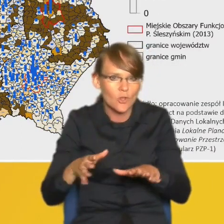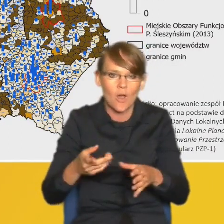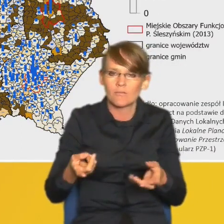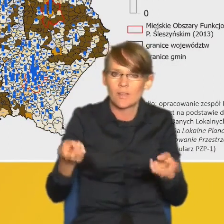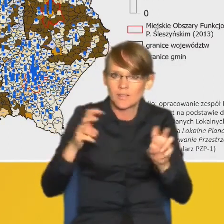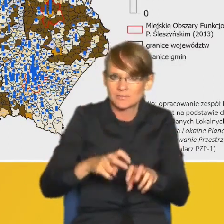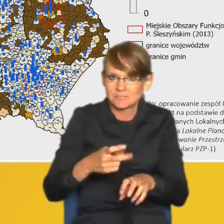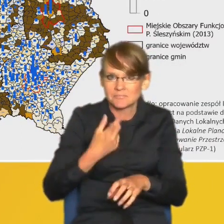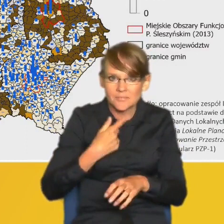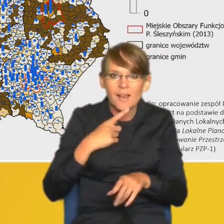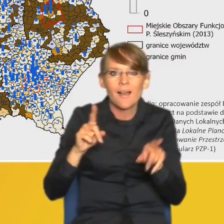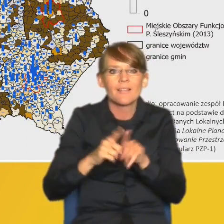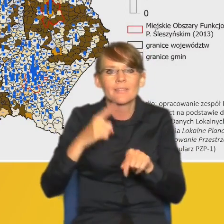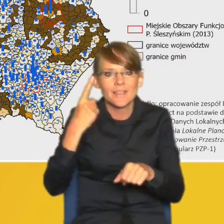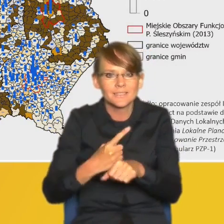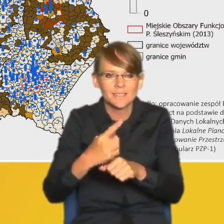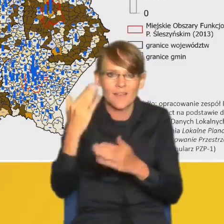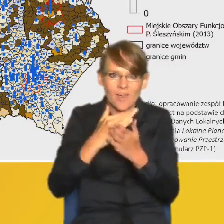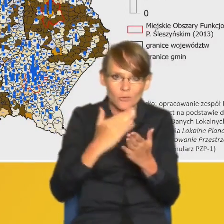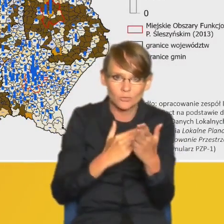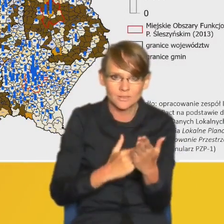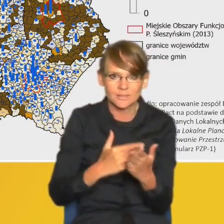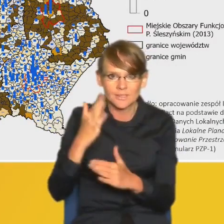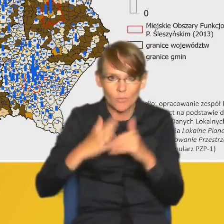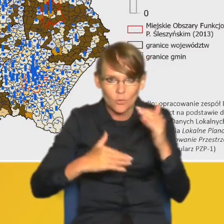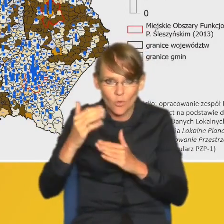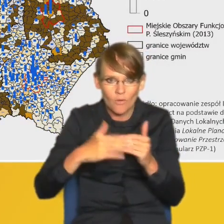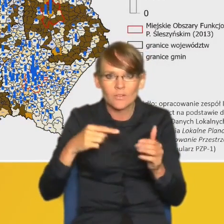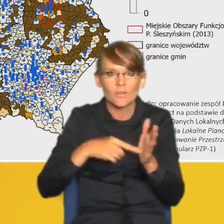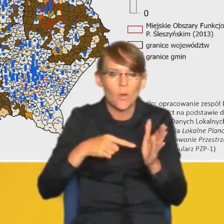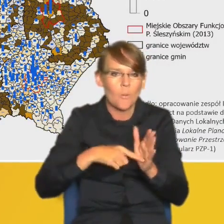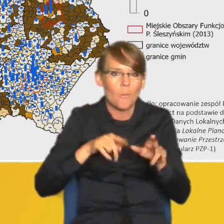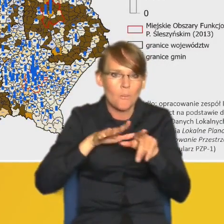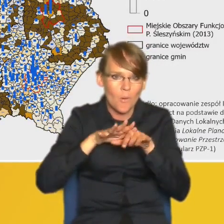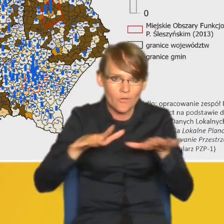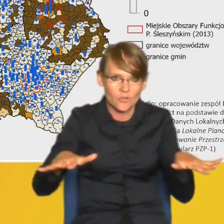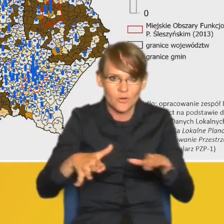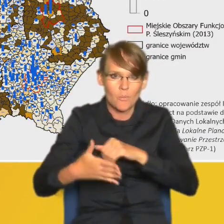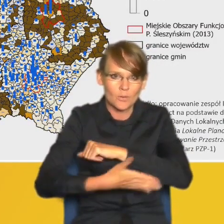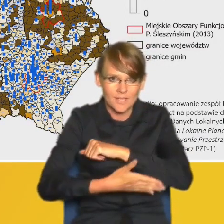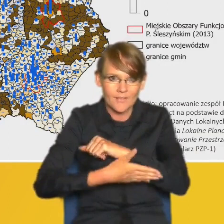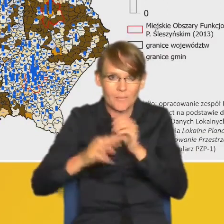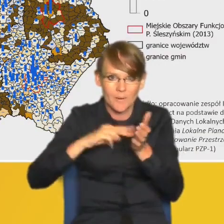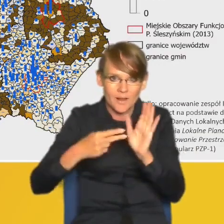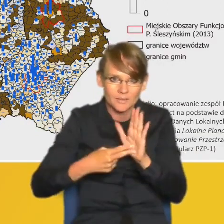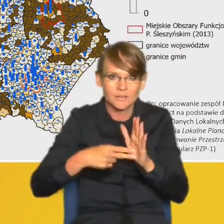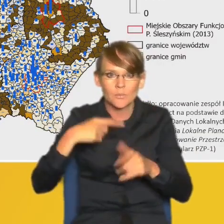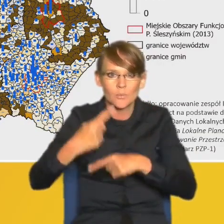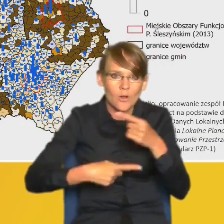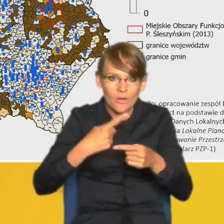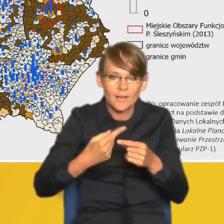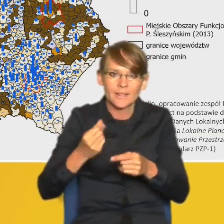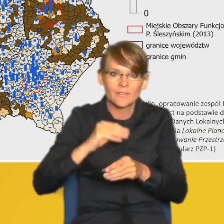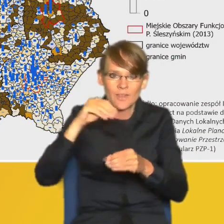decyzję o warunkach zabudowy jako niemalże powszechna podstawa planistyczna procesu inwestycyjno